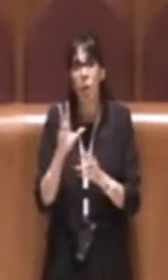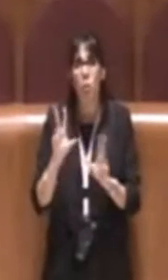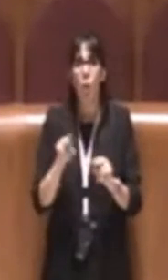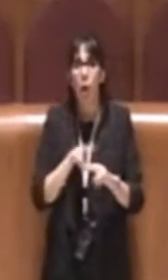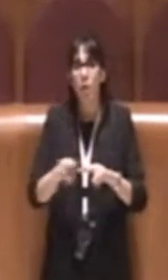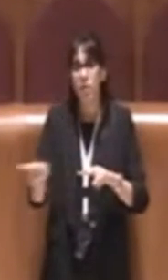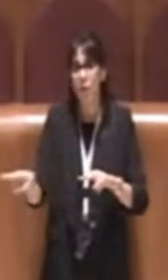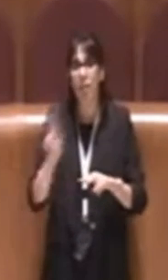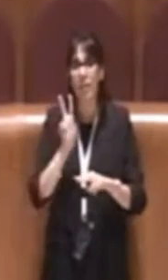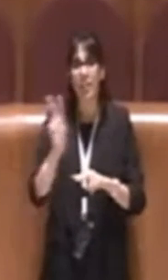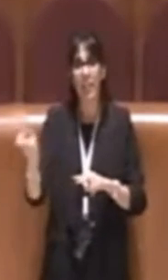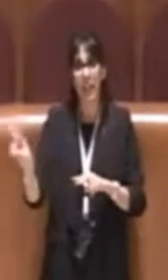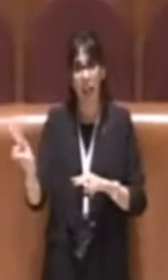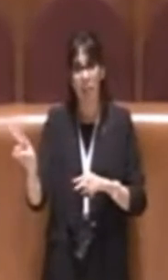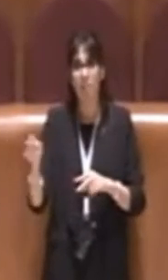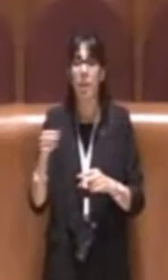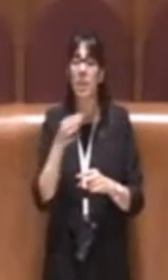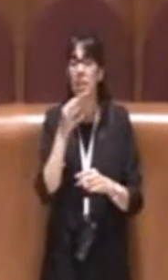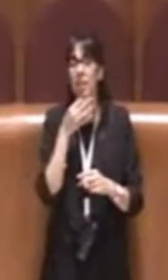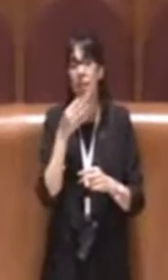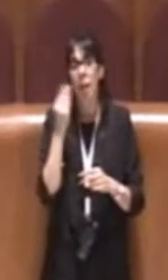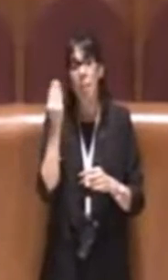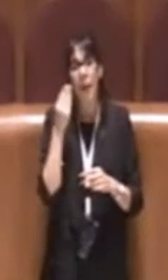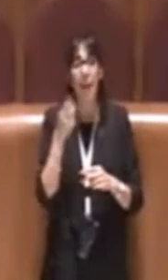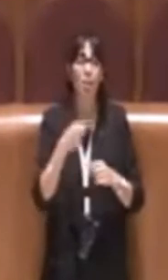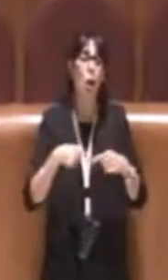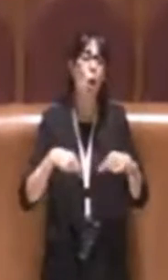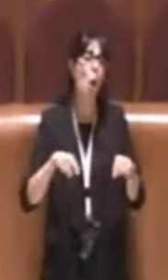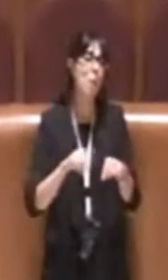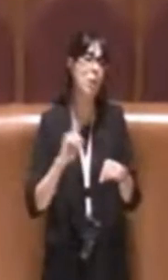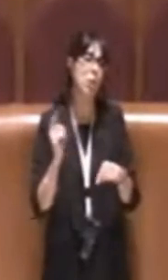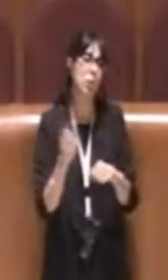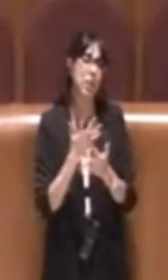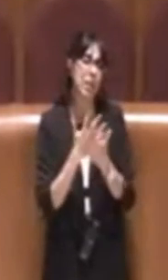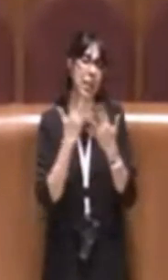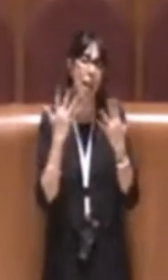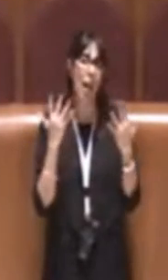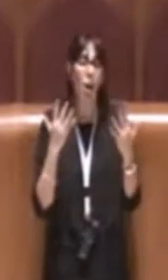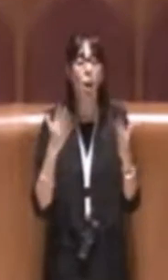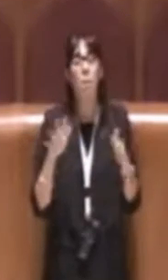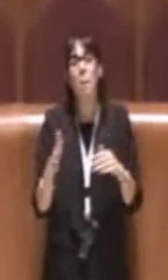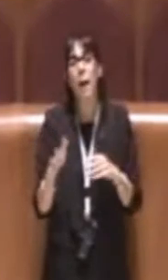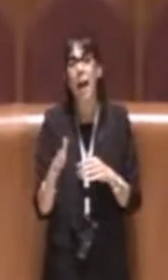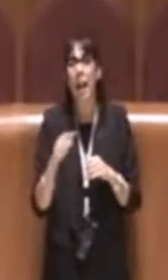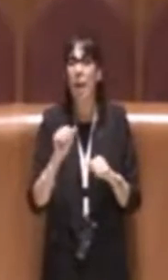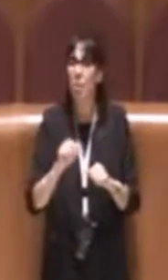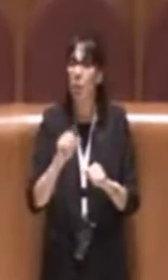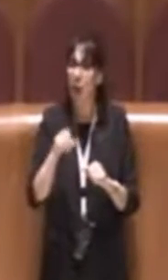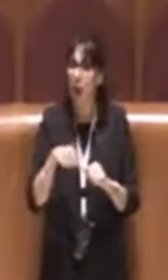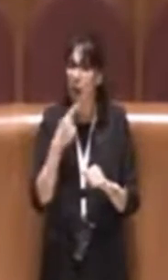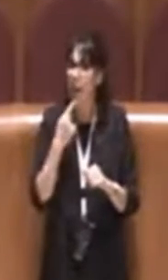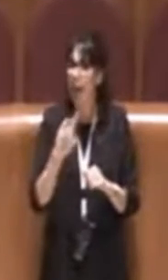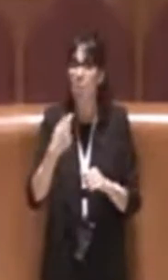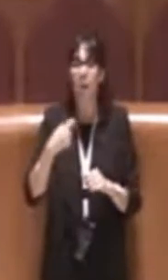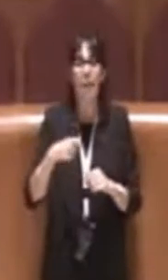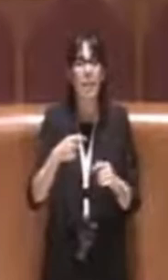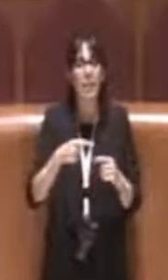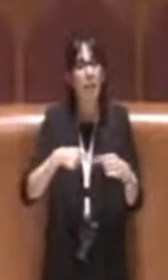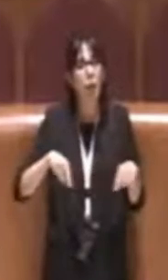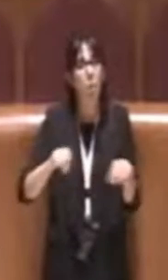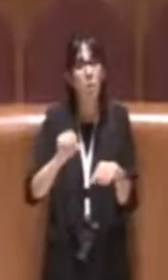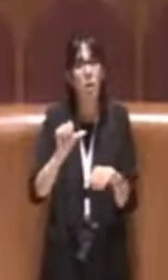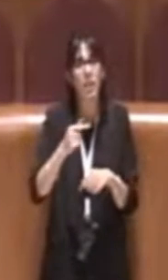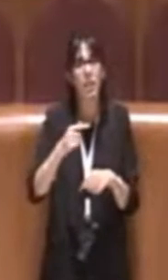evidentemente chiaro e magari come potrà anche dire il Presidente della Commissione Stefano